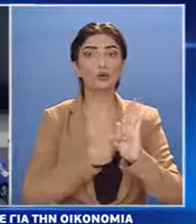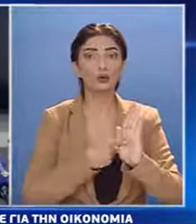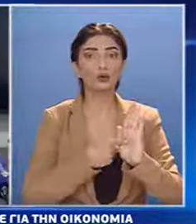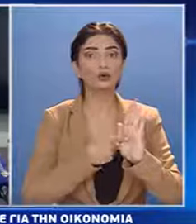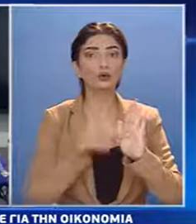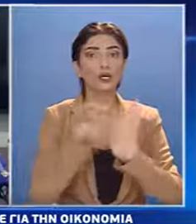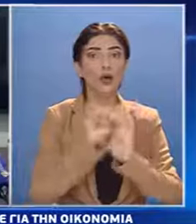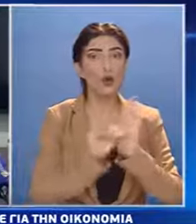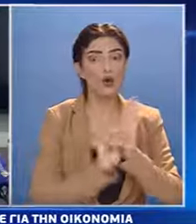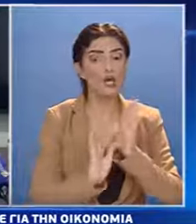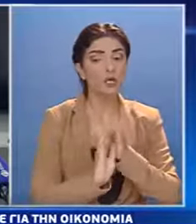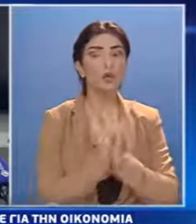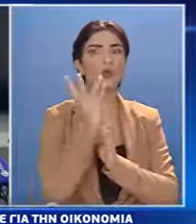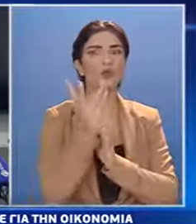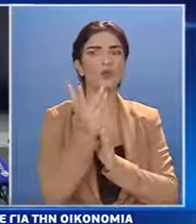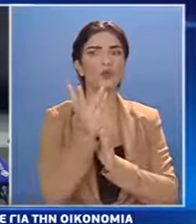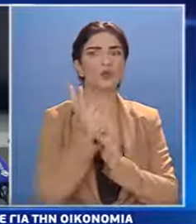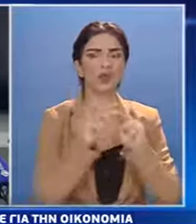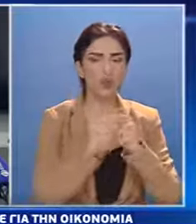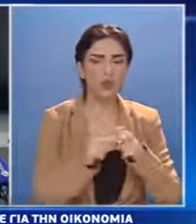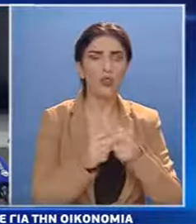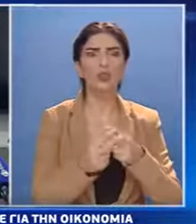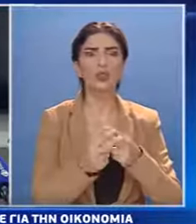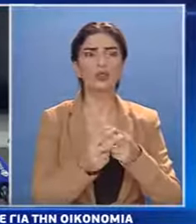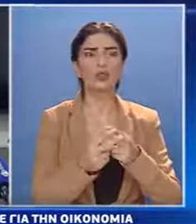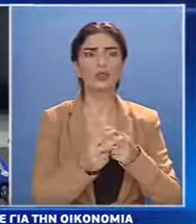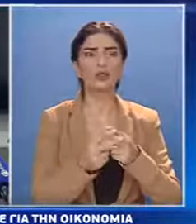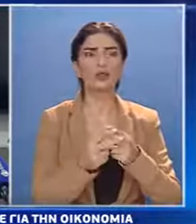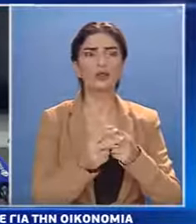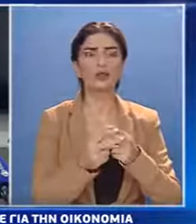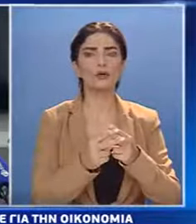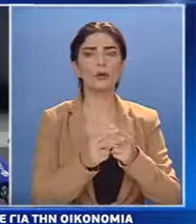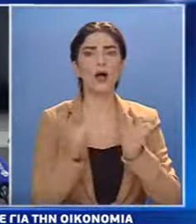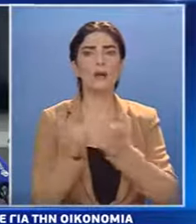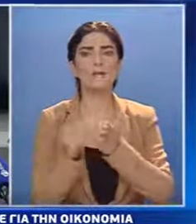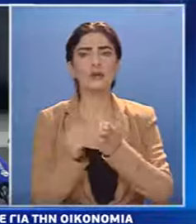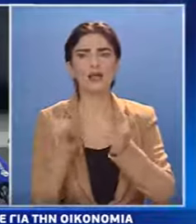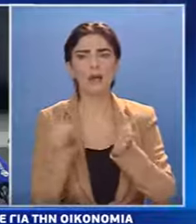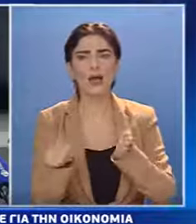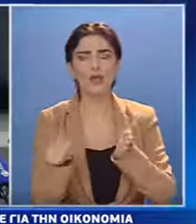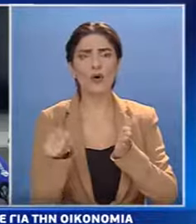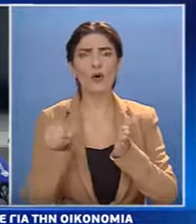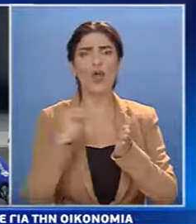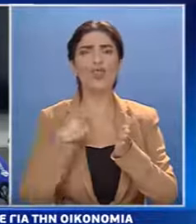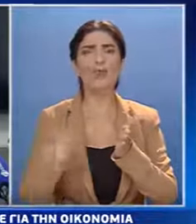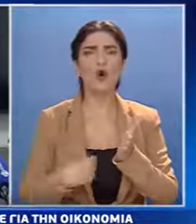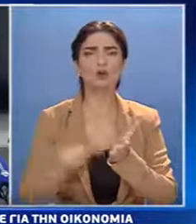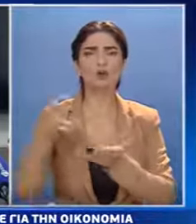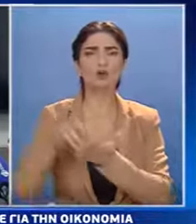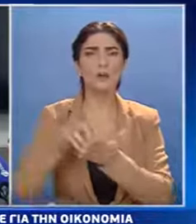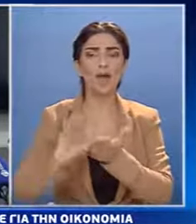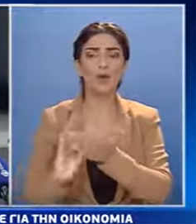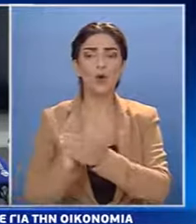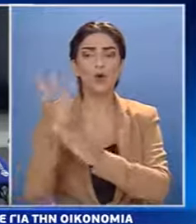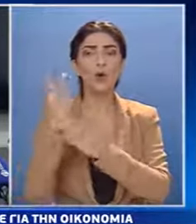πλαισίου της χώρας μας με τις ανάγκες αναδιοργάνωσης του δημόσιου τομέα και της